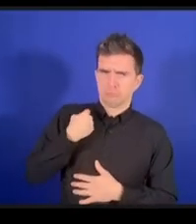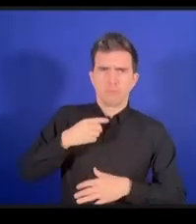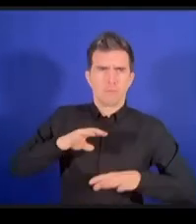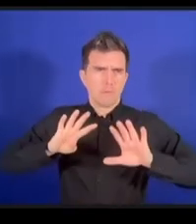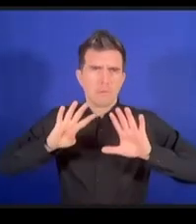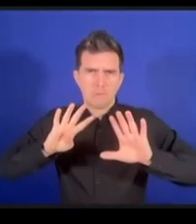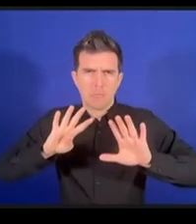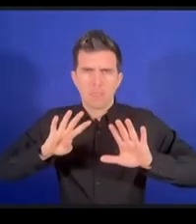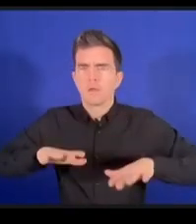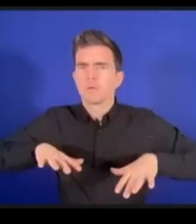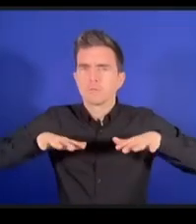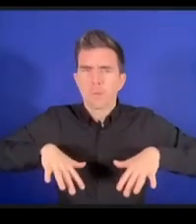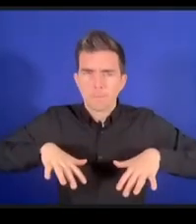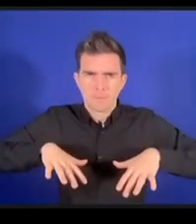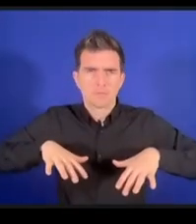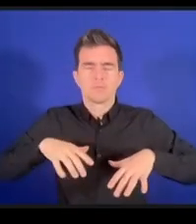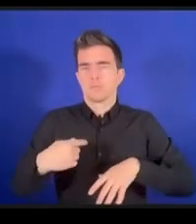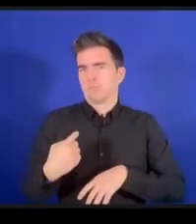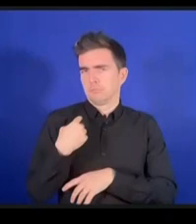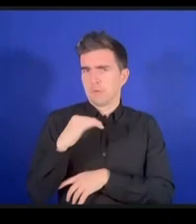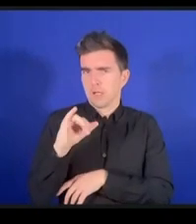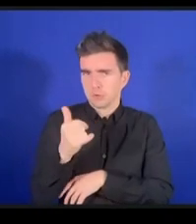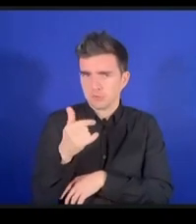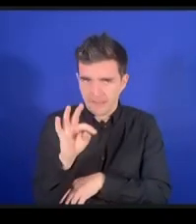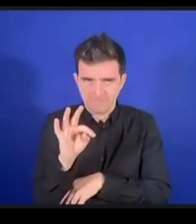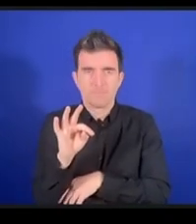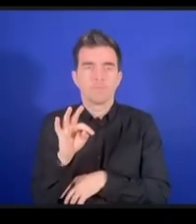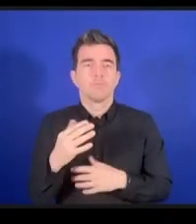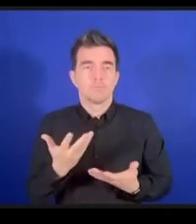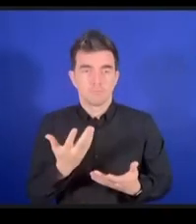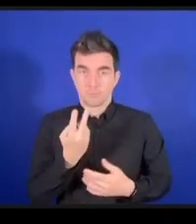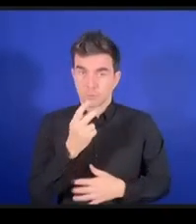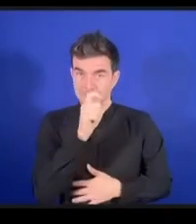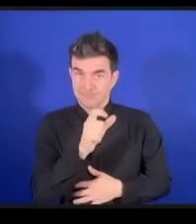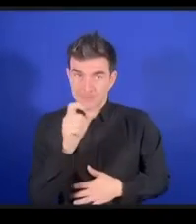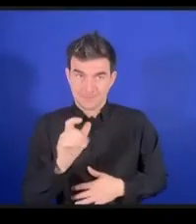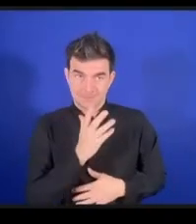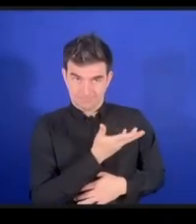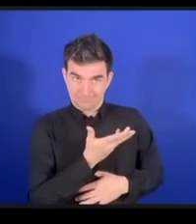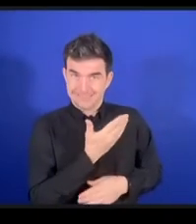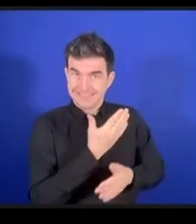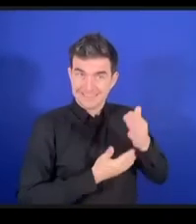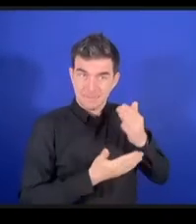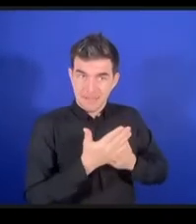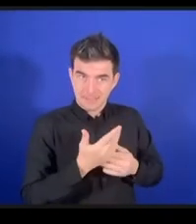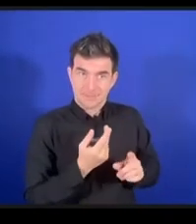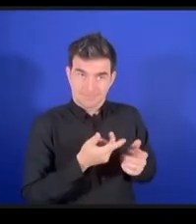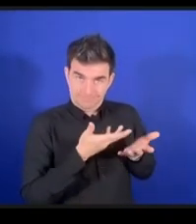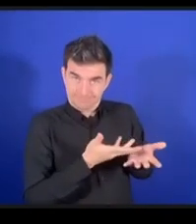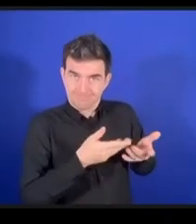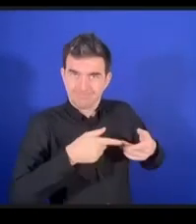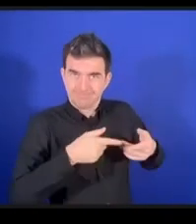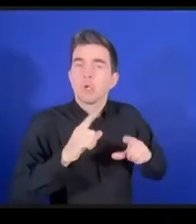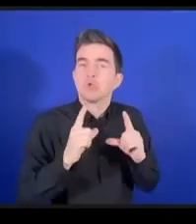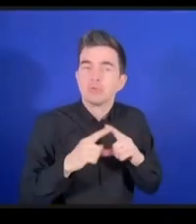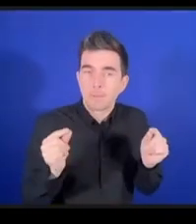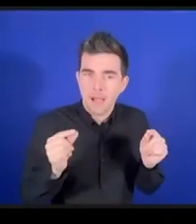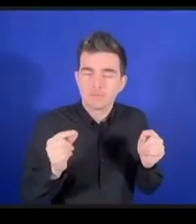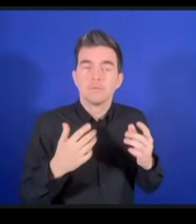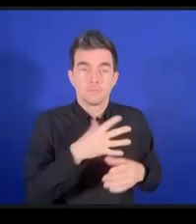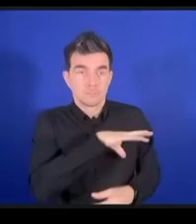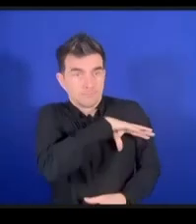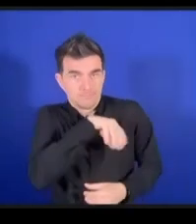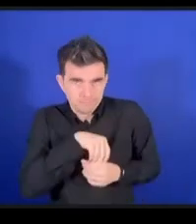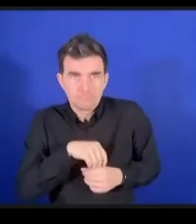の障害を持った方が参加されましたそして我々のディスカッションにご参加をいただいたわけですこれ